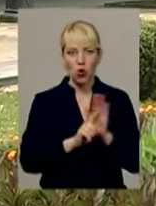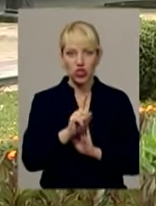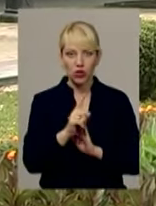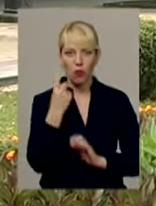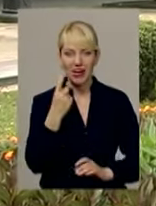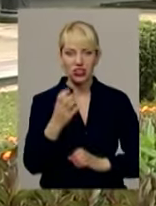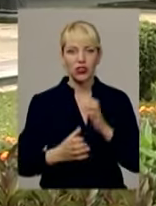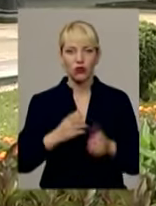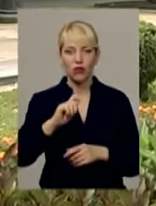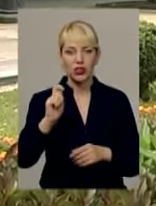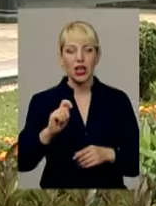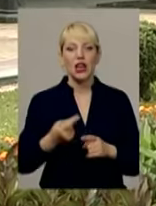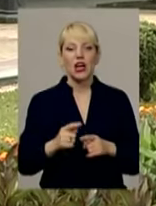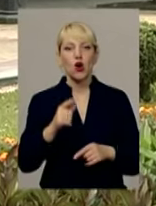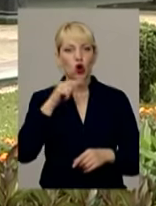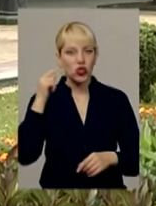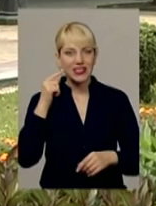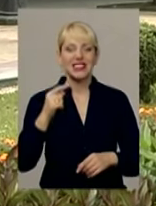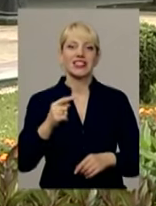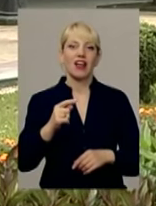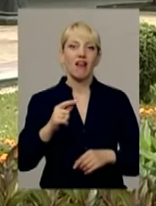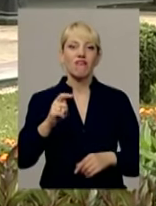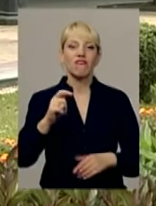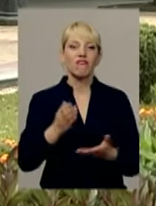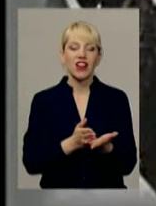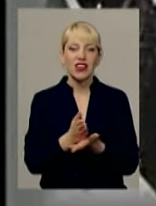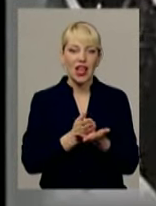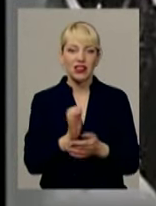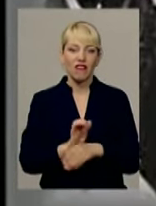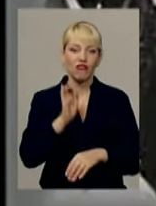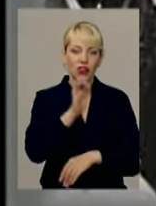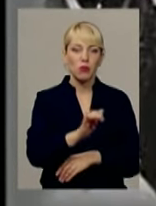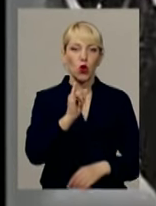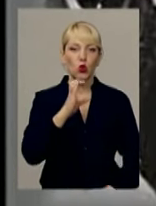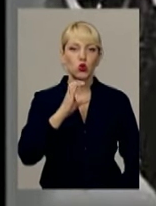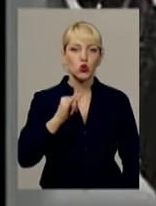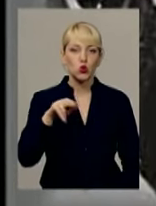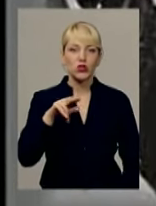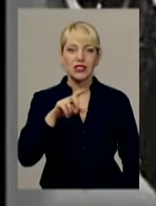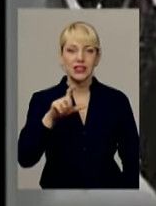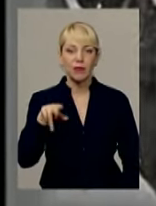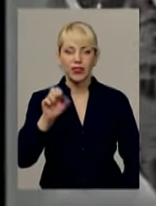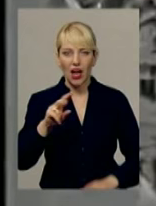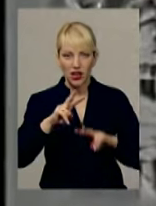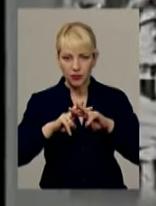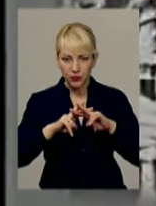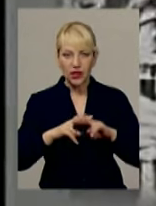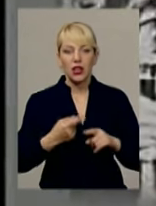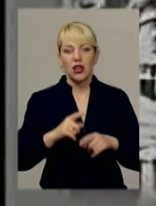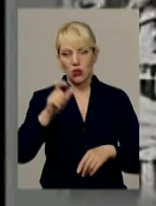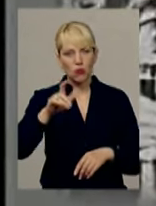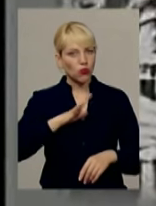влада вислала в монастирську тюрму місто Суздаль. Андрей Шептицький був дуже освіченим чоловіком,